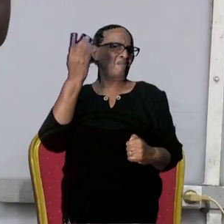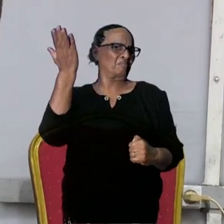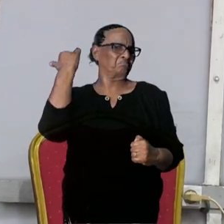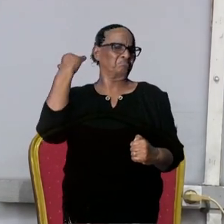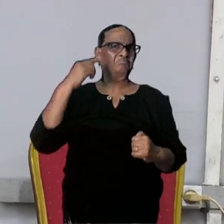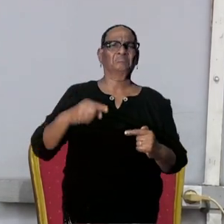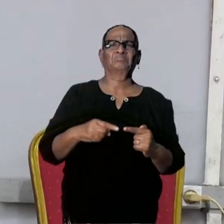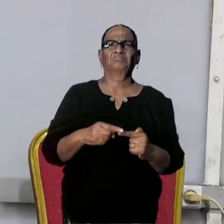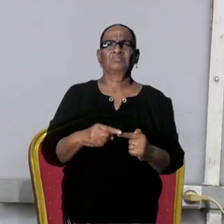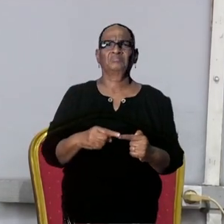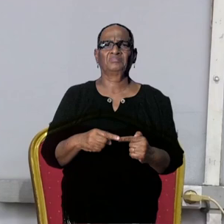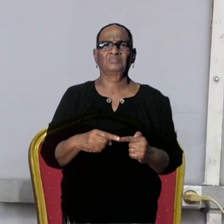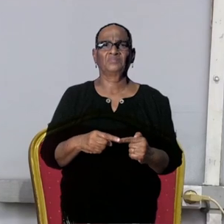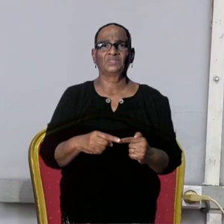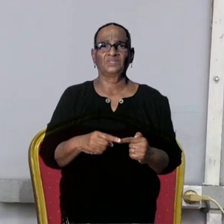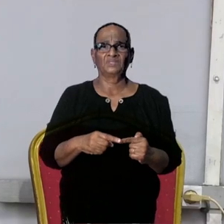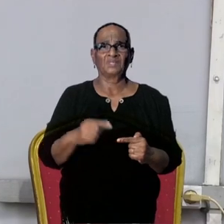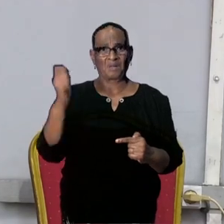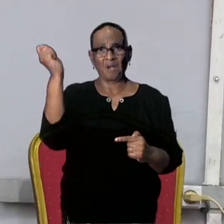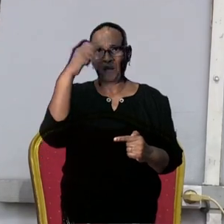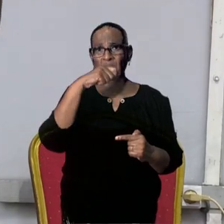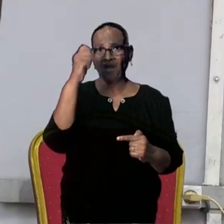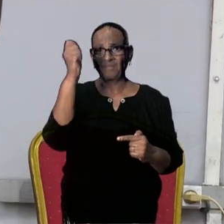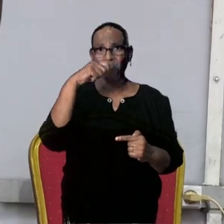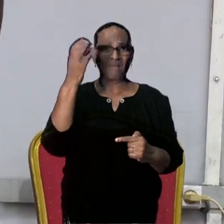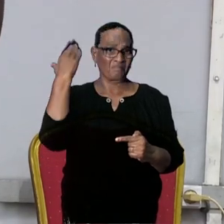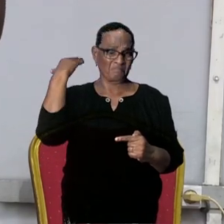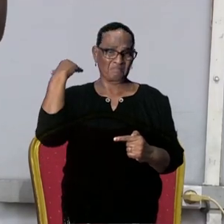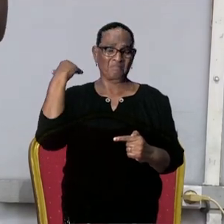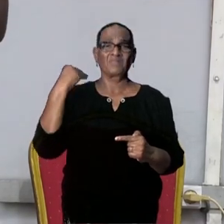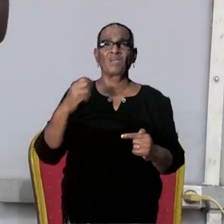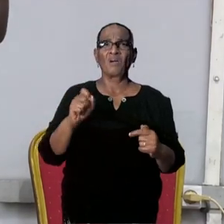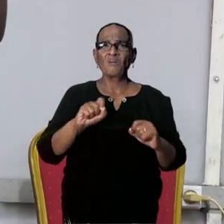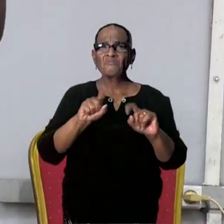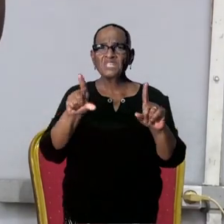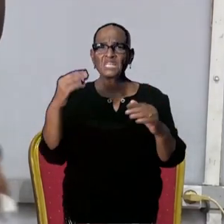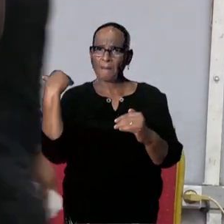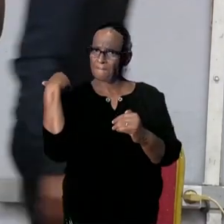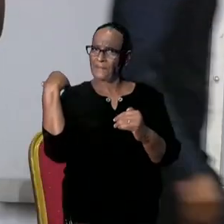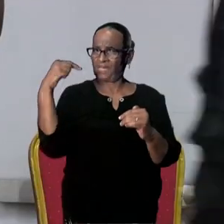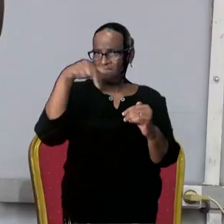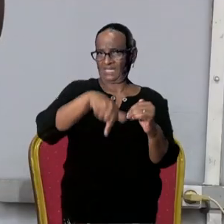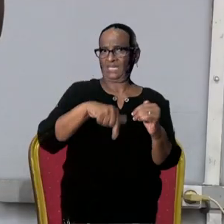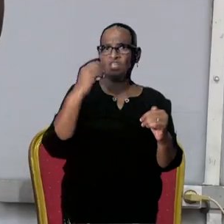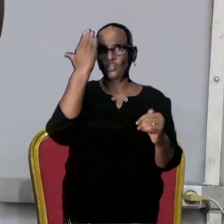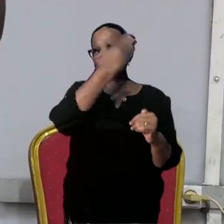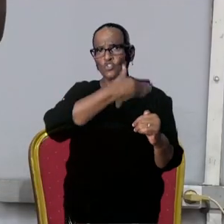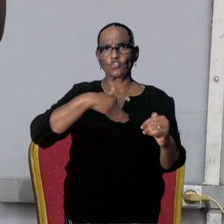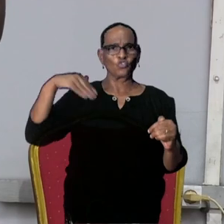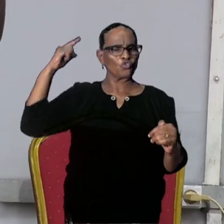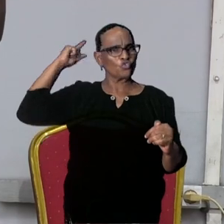toen het virus pas in Suriname was, was er een operatie, die